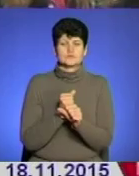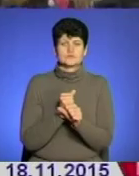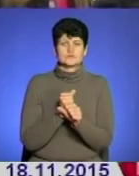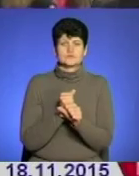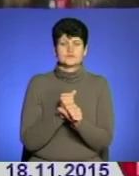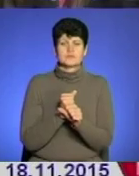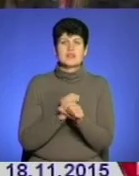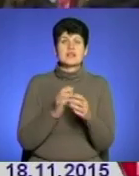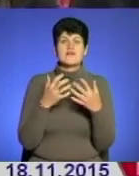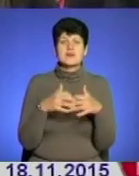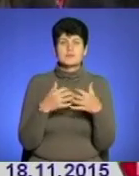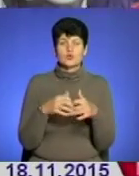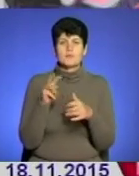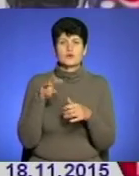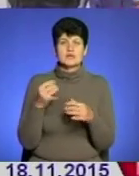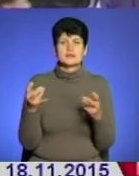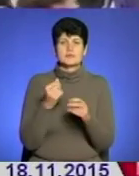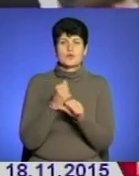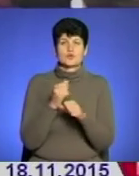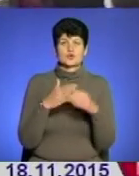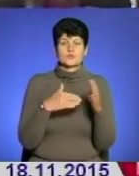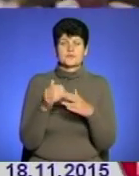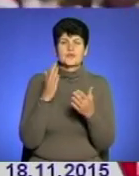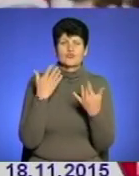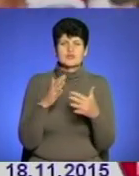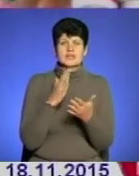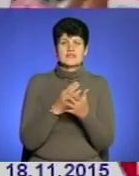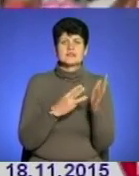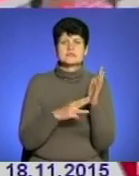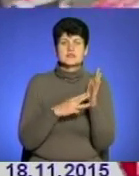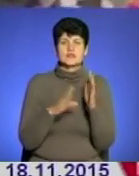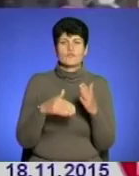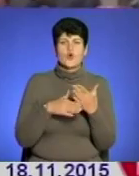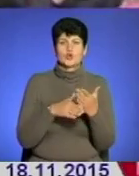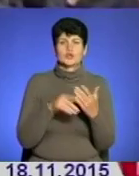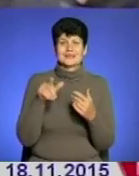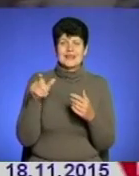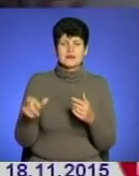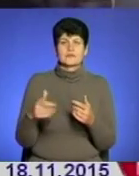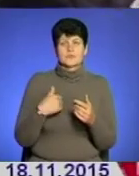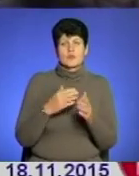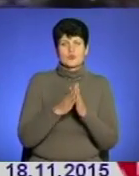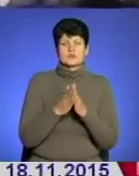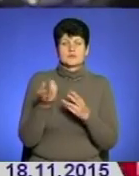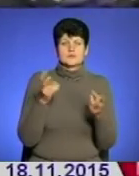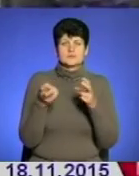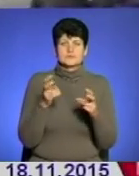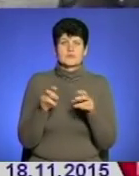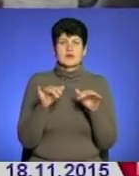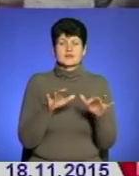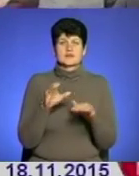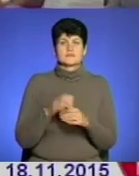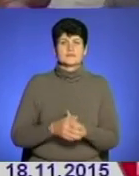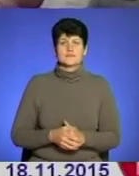На фабрику «Миколає» потрібні також робочі руки. Вже є 80 волонтерів. Охочих просять долучатися через спільноти акції у